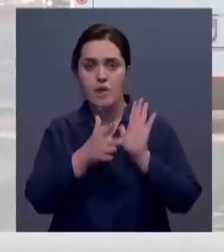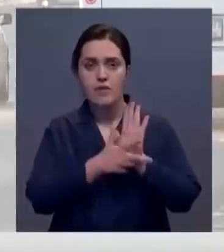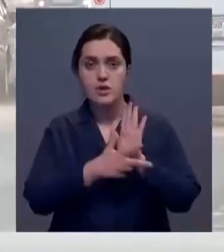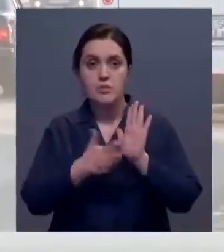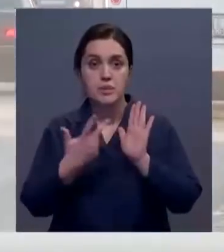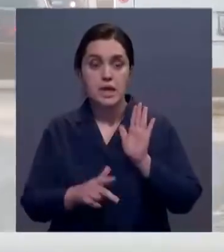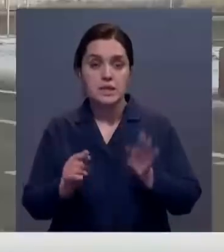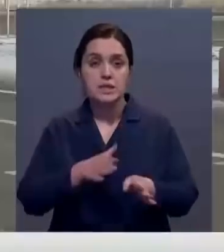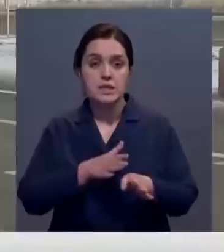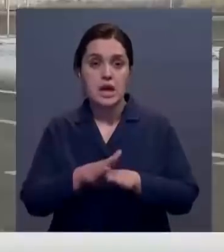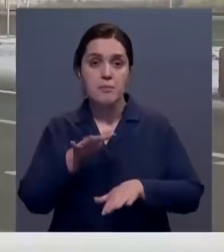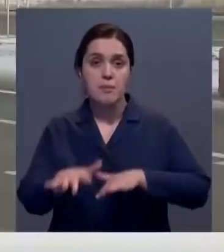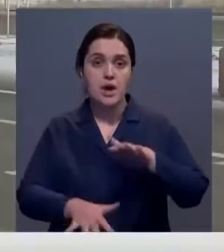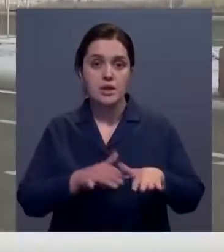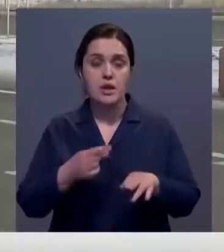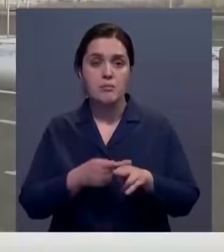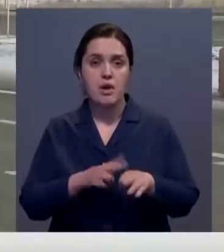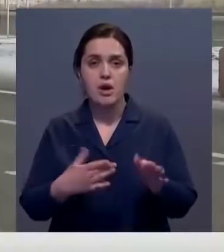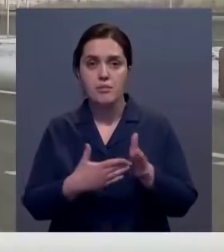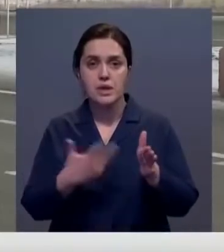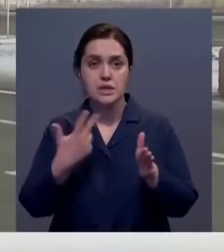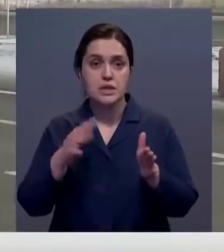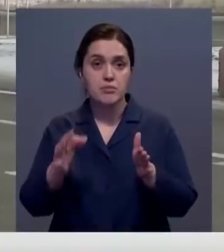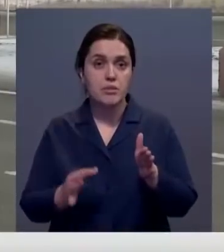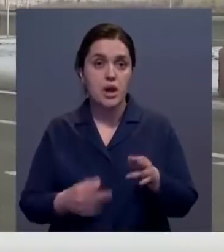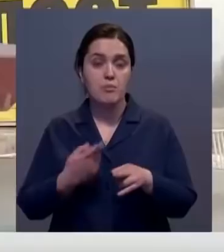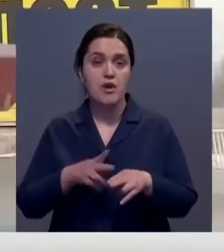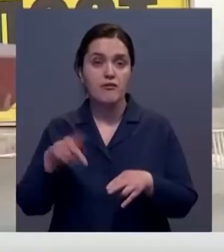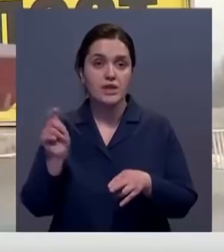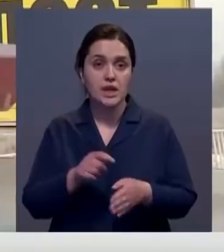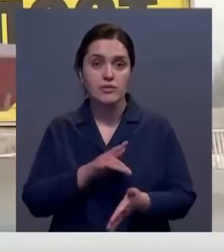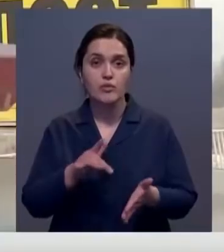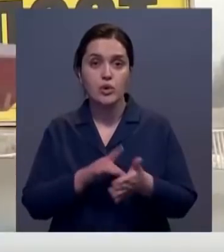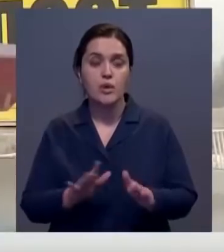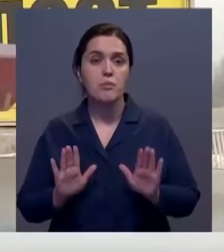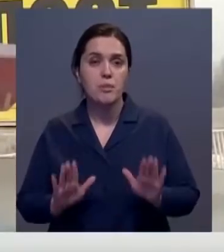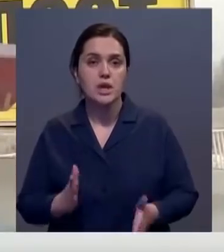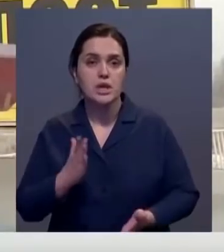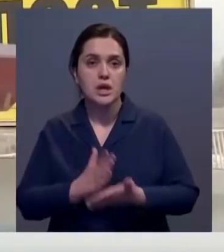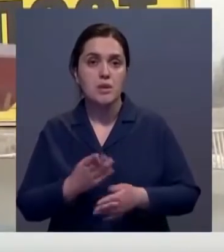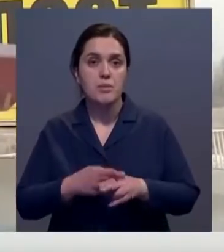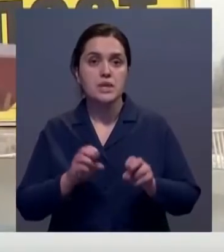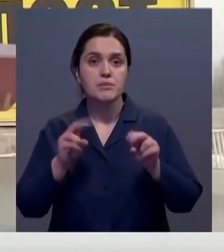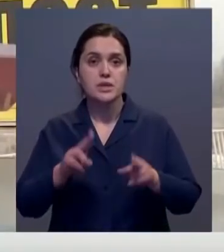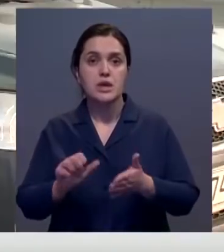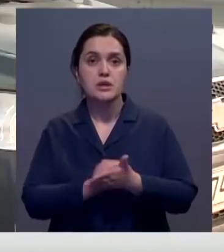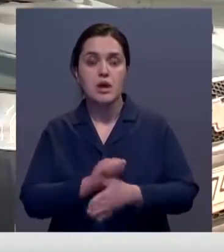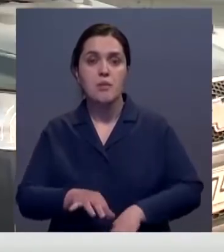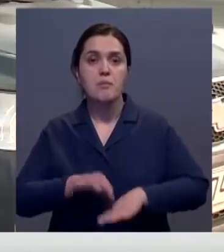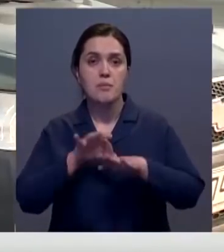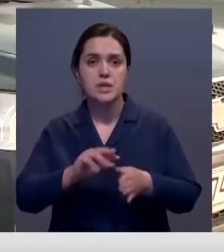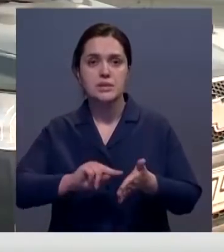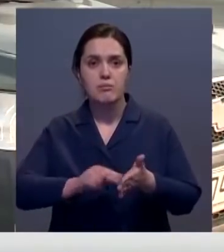При этом их заполняемость не должна превышать 30%. Кроме того, въехать в город можно лишь при наличии сопроводительных документов,